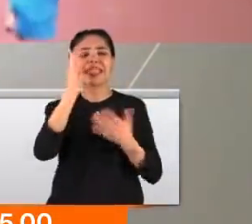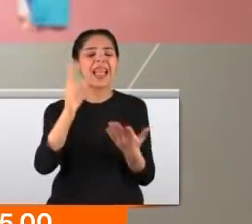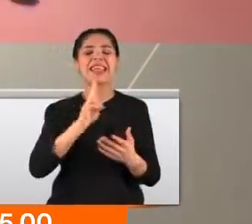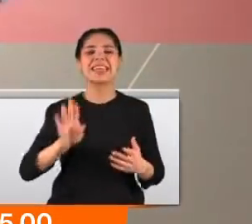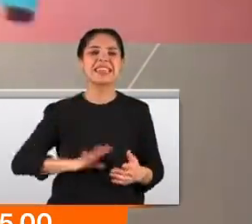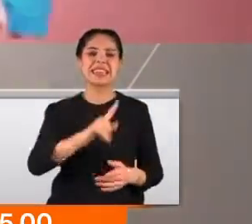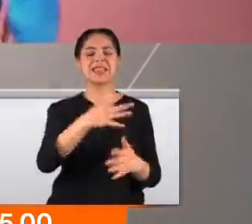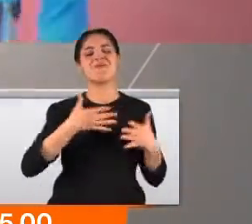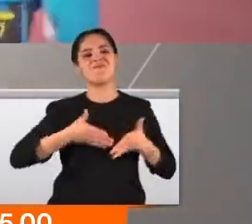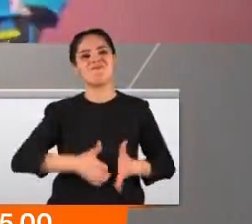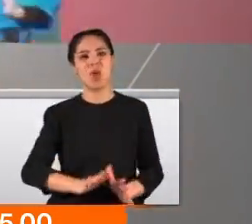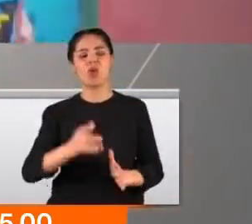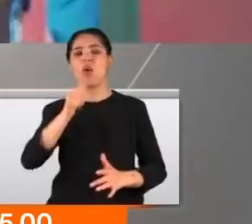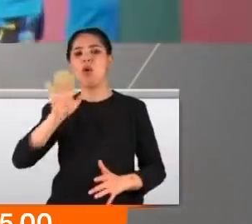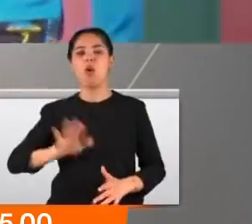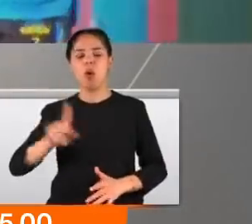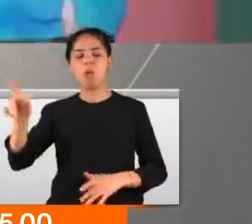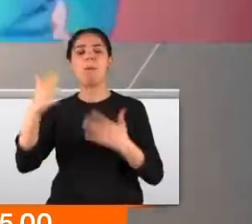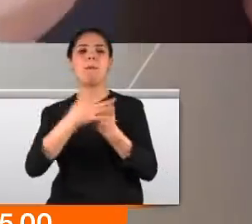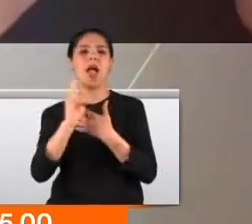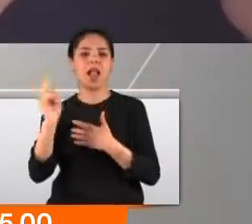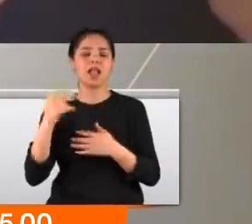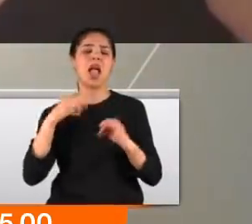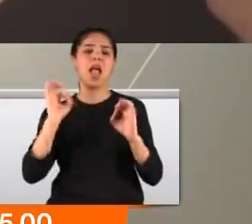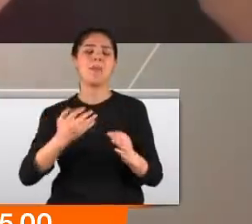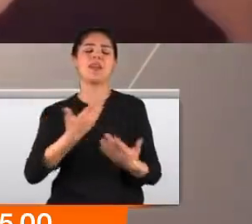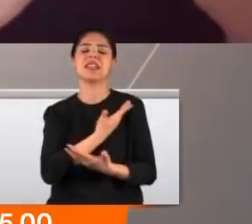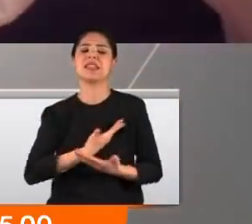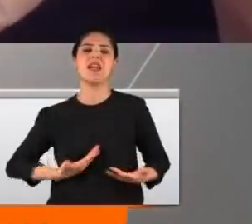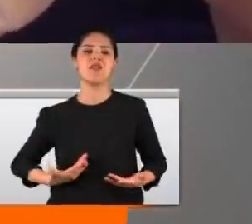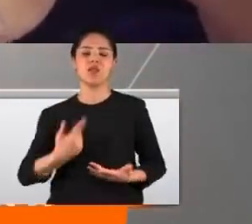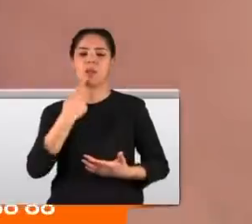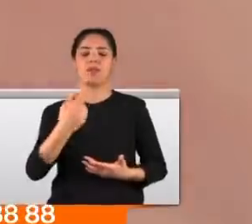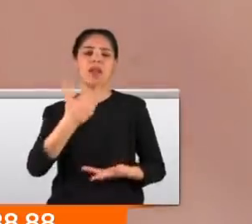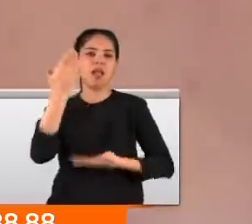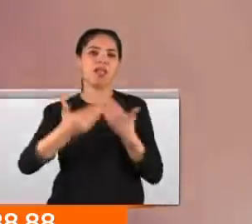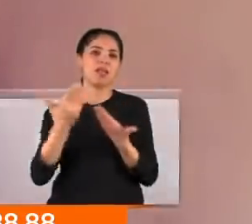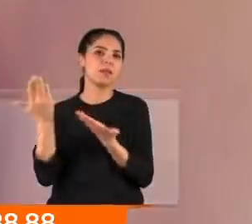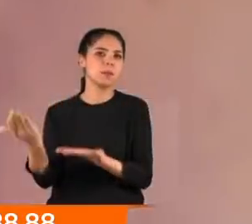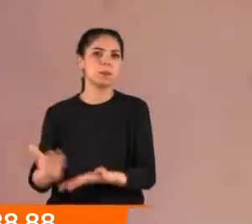kızımızın doğumu. Oğlumuz sen bir meleksin seni daima seveceğiz sözleriyle tarif etti.